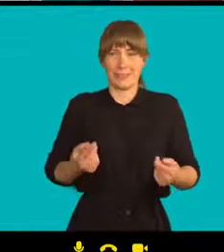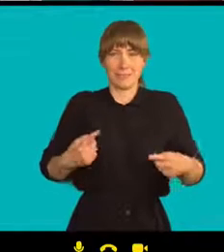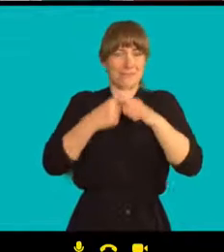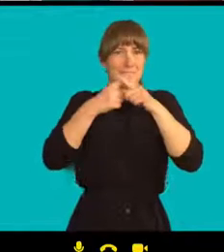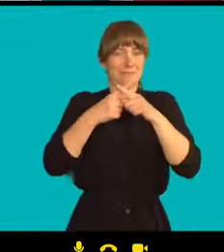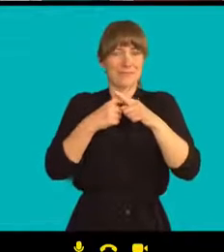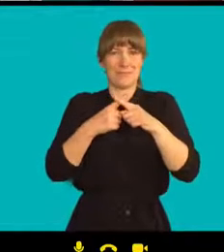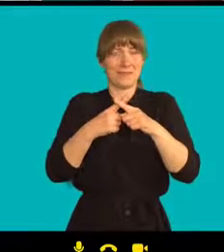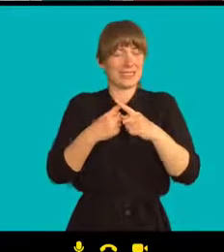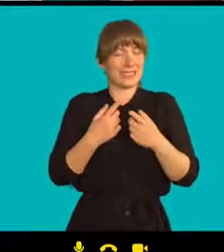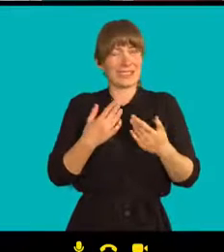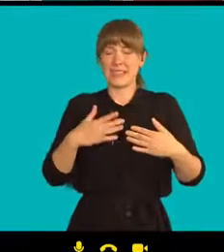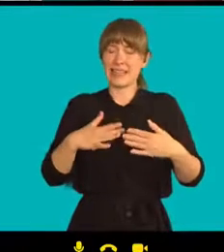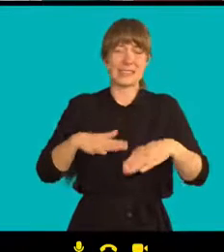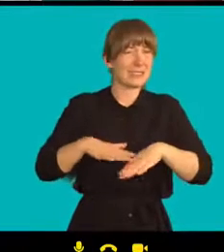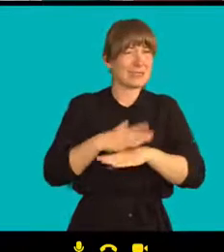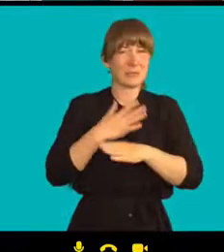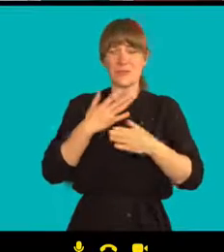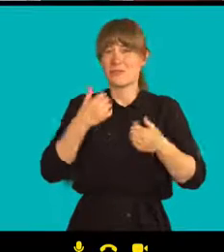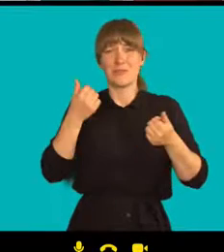A na to nikdy nezapomenu.